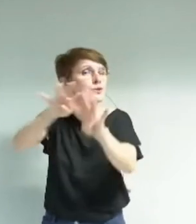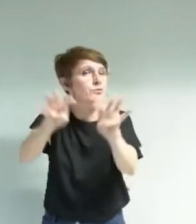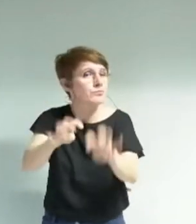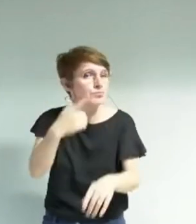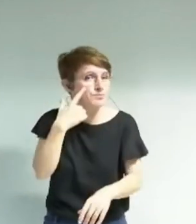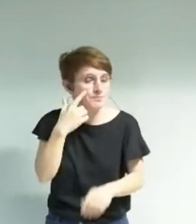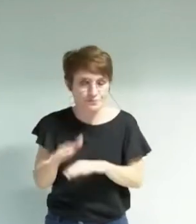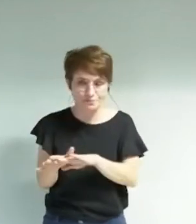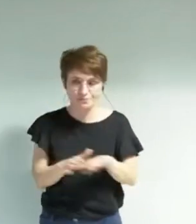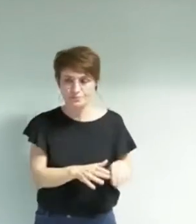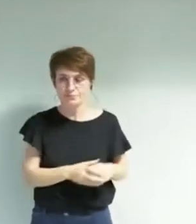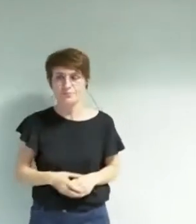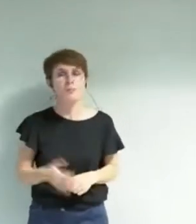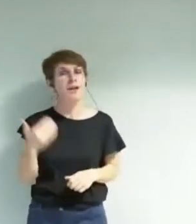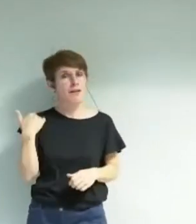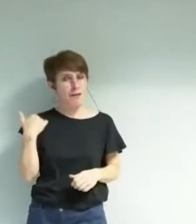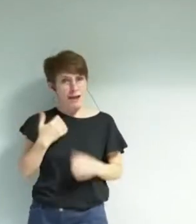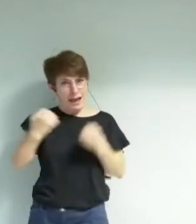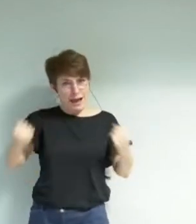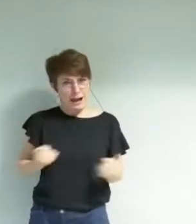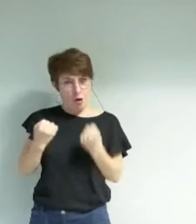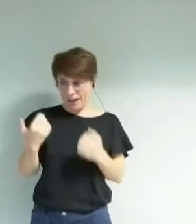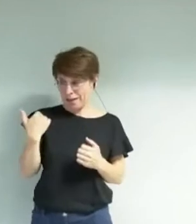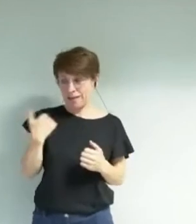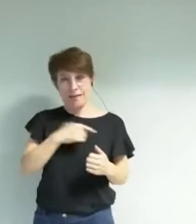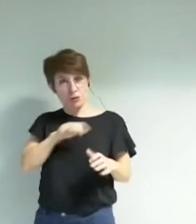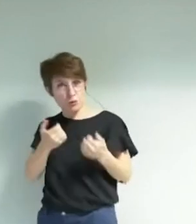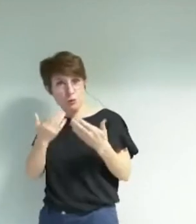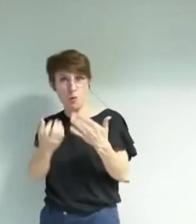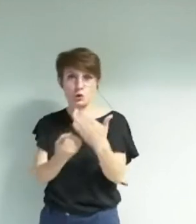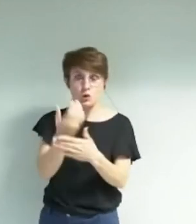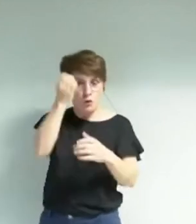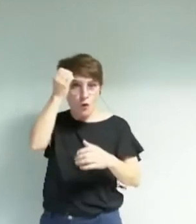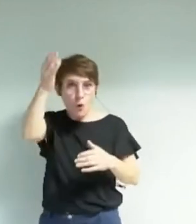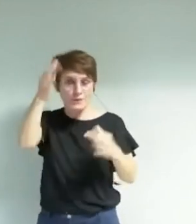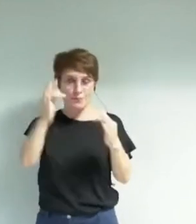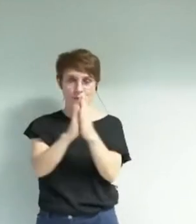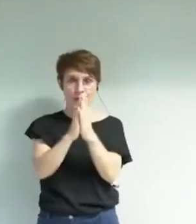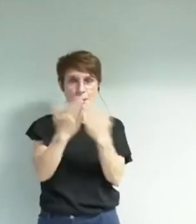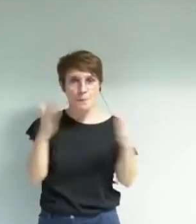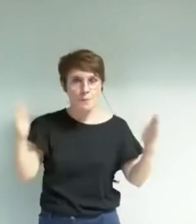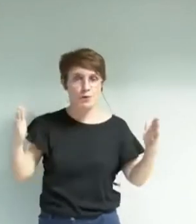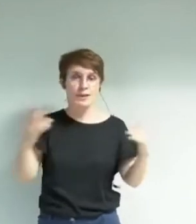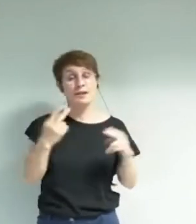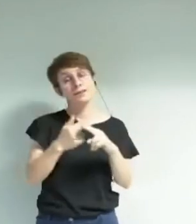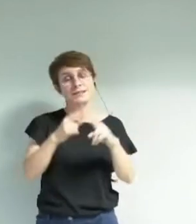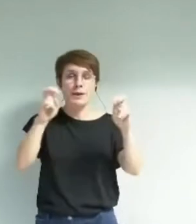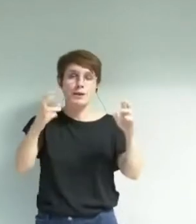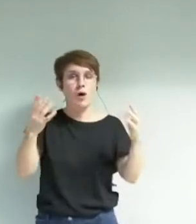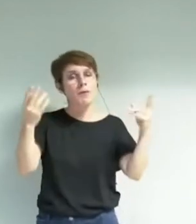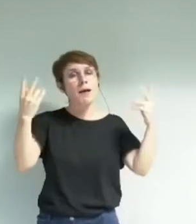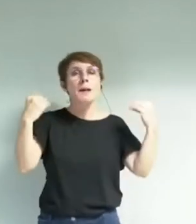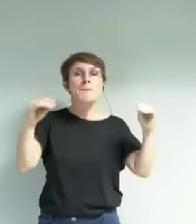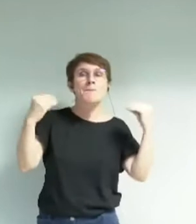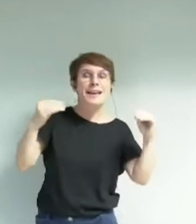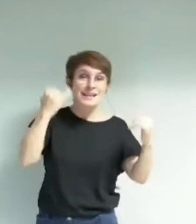nous avions proposé, entre autres, un nouveau concept de bibliothèque dans le style « magasin d'idées » en français, ouverte 7